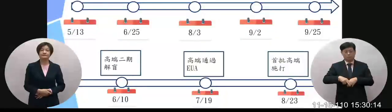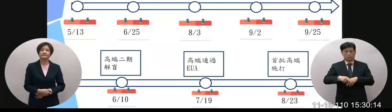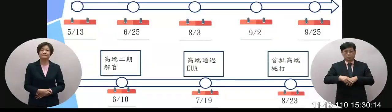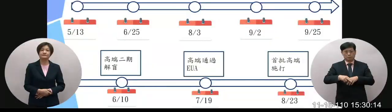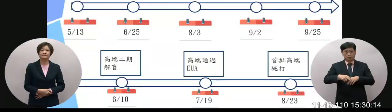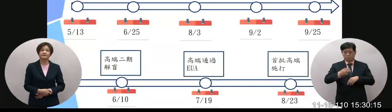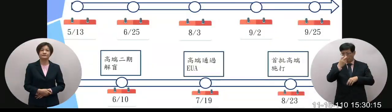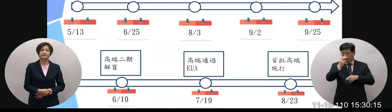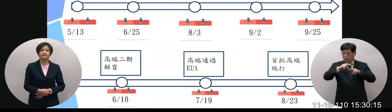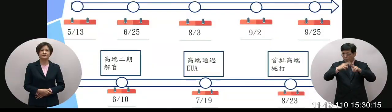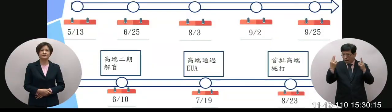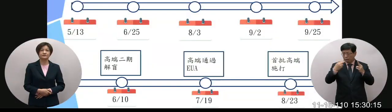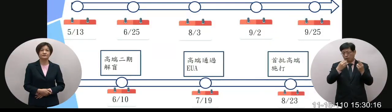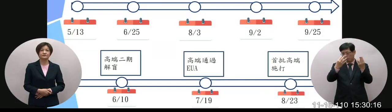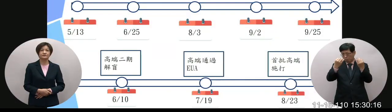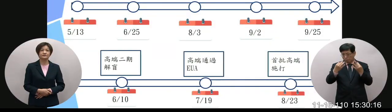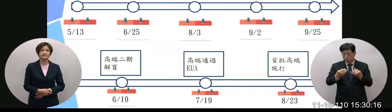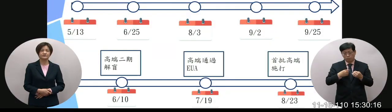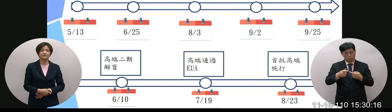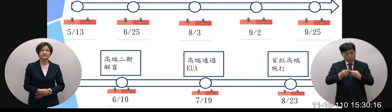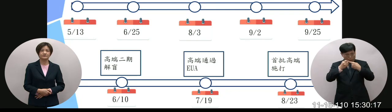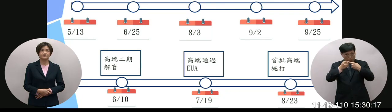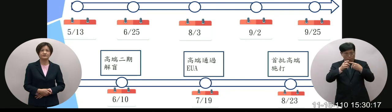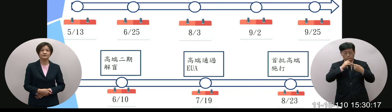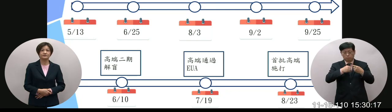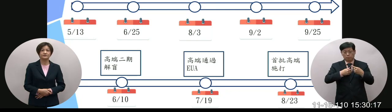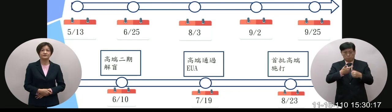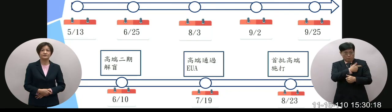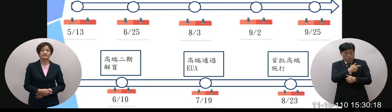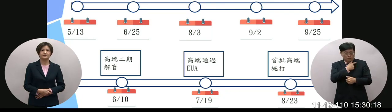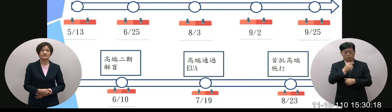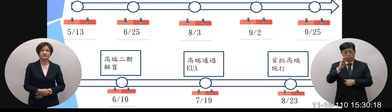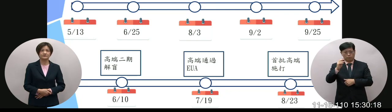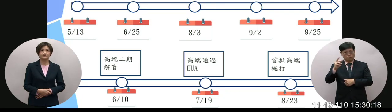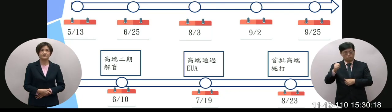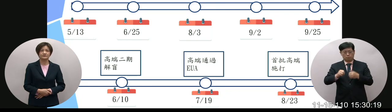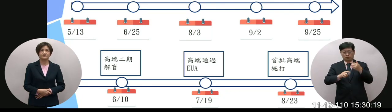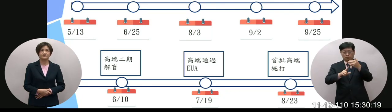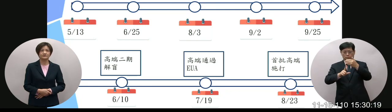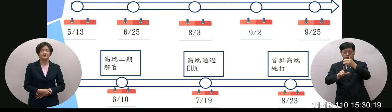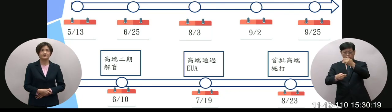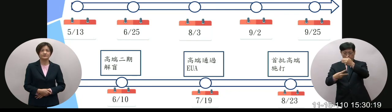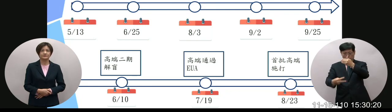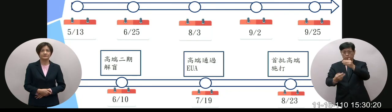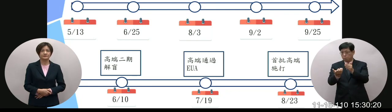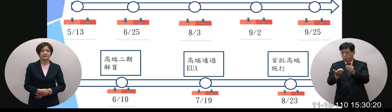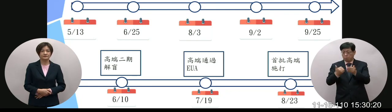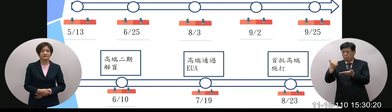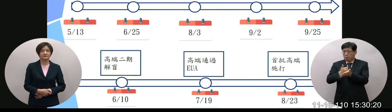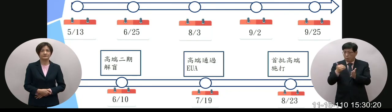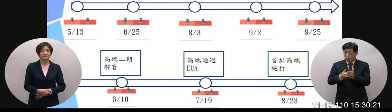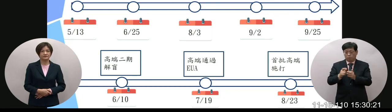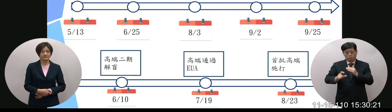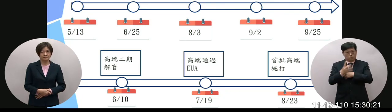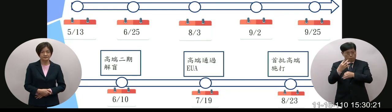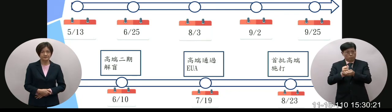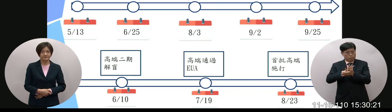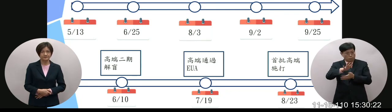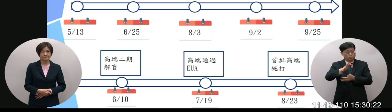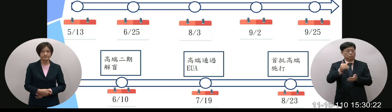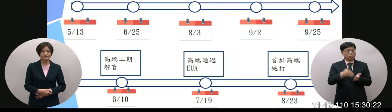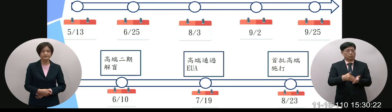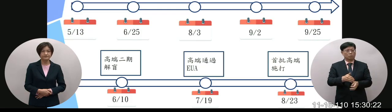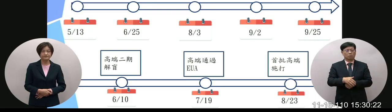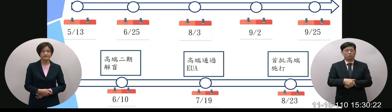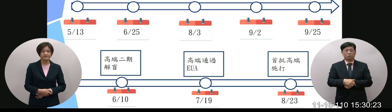看那個時間性到後來首批高端施打但BNT9月2號提早到原來是中秋節過後才到